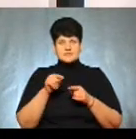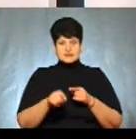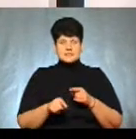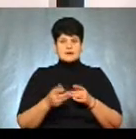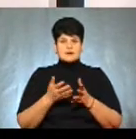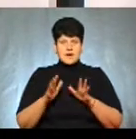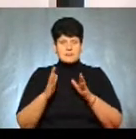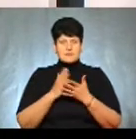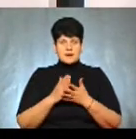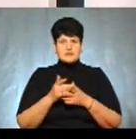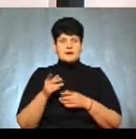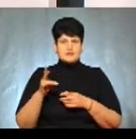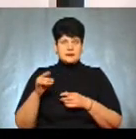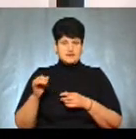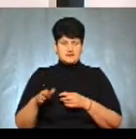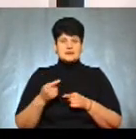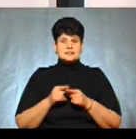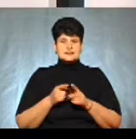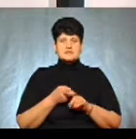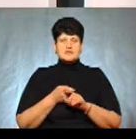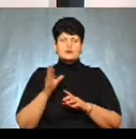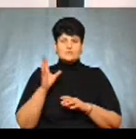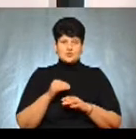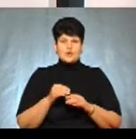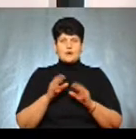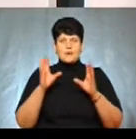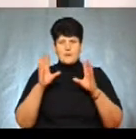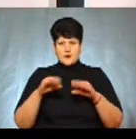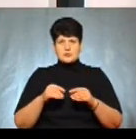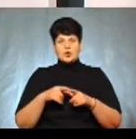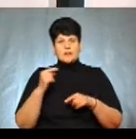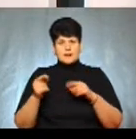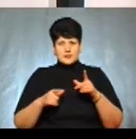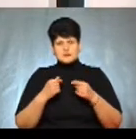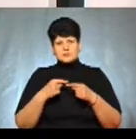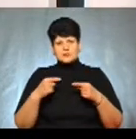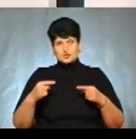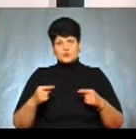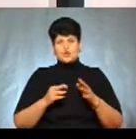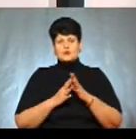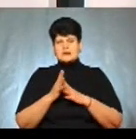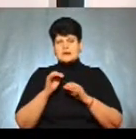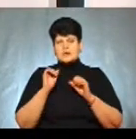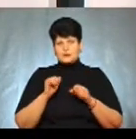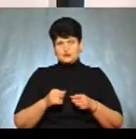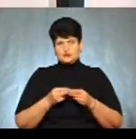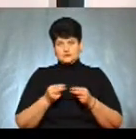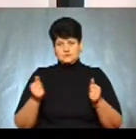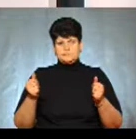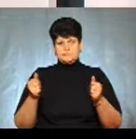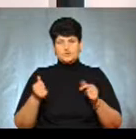воно має перегнивати. Це стосується не тільки городини, це стосується опалого листя, ну, і будь-якої рослинності, яка може перегнити.